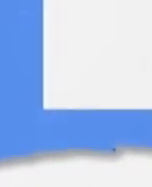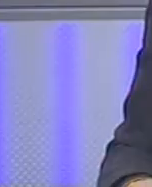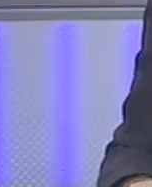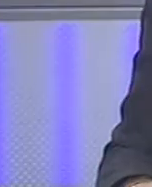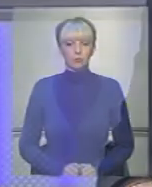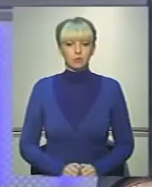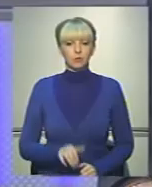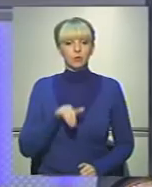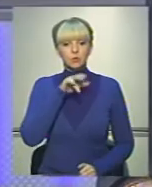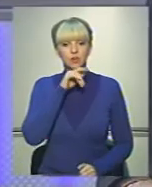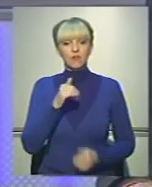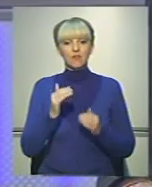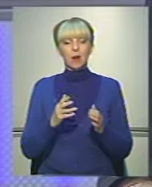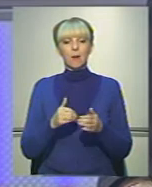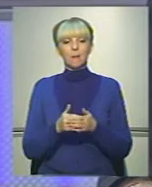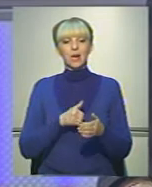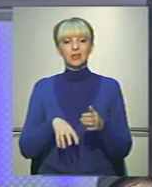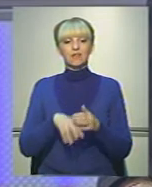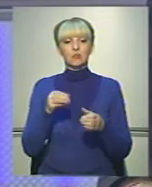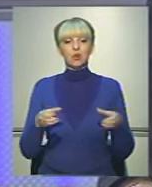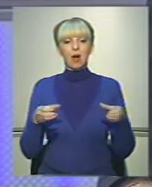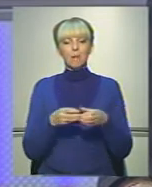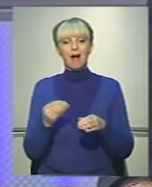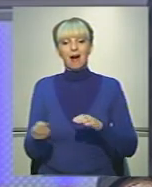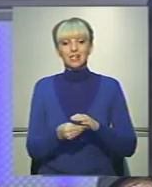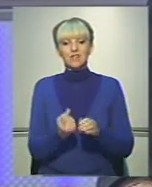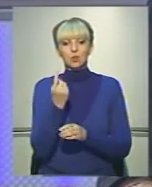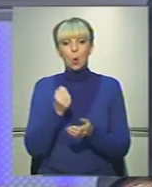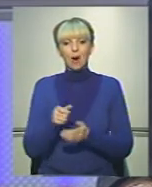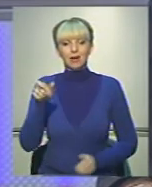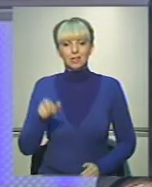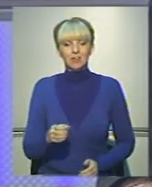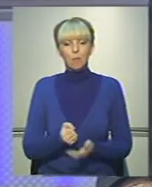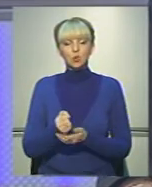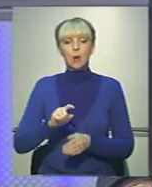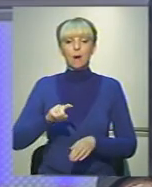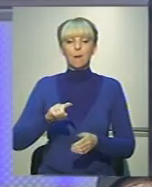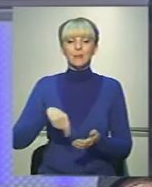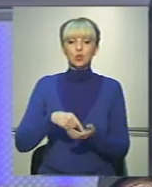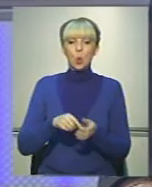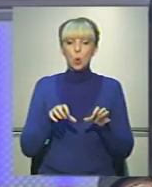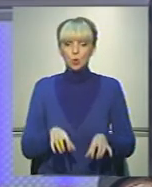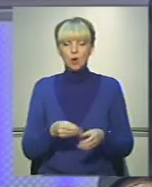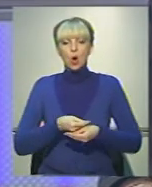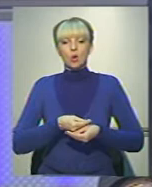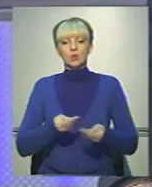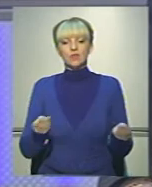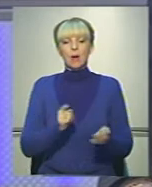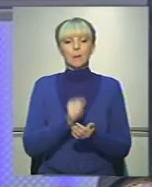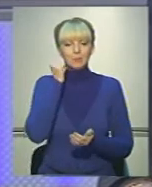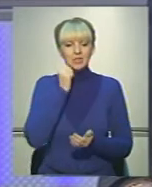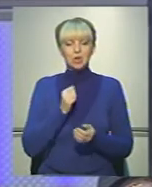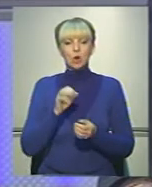У Чернівцях в рамках передвиборчої кампанії агітатори від одного із кандидатів на посаду міського голови роздавали пенсіонерам